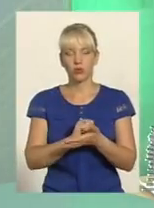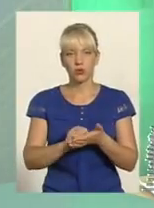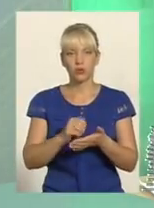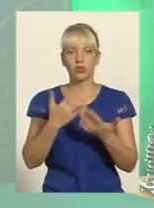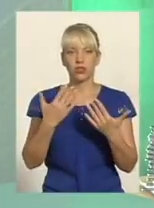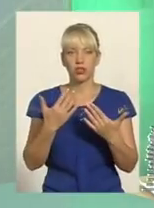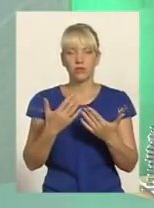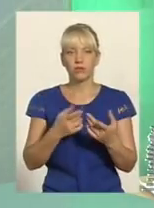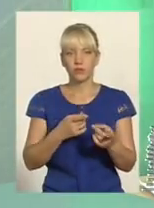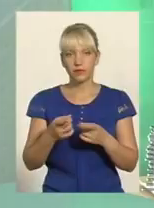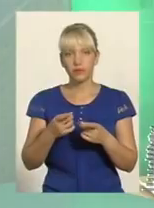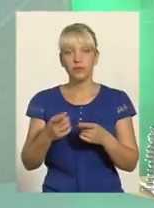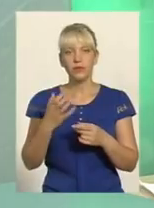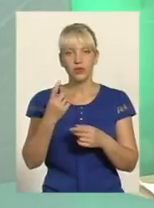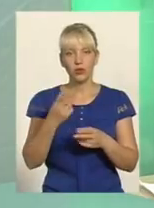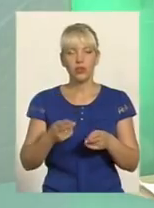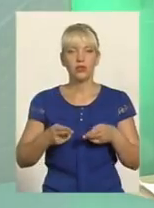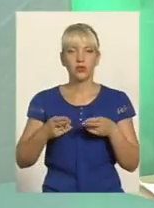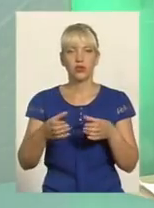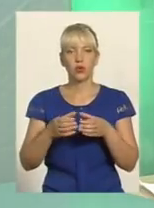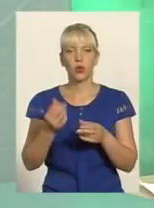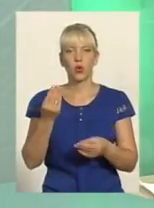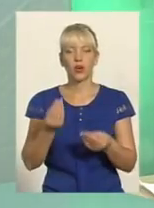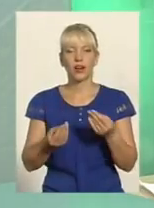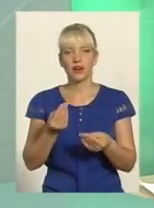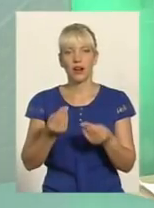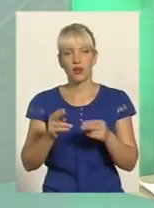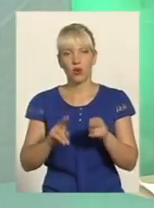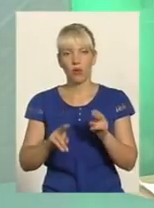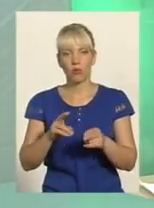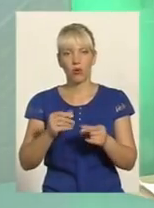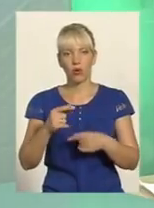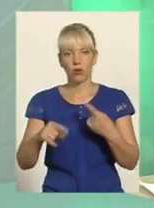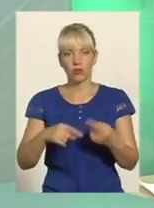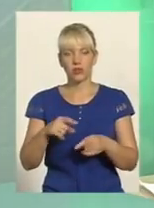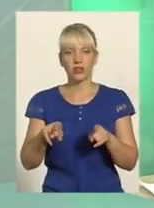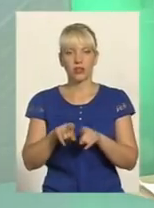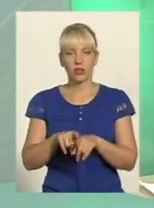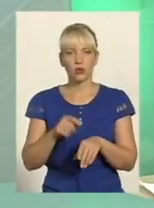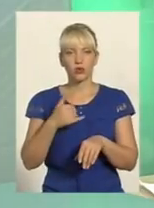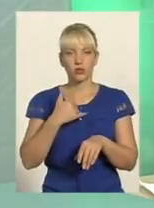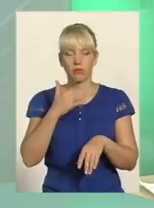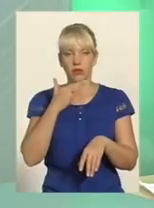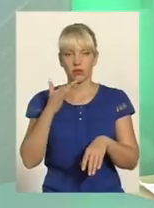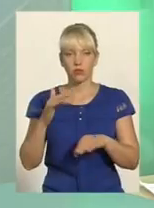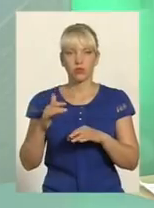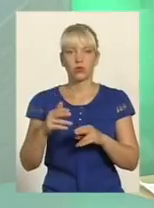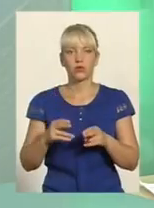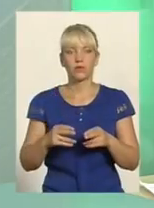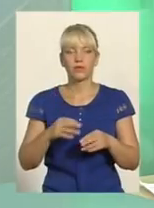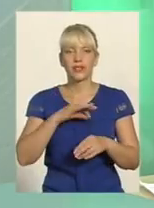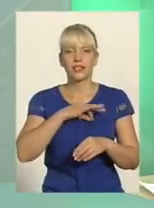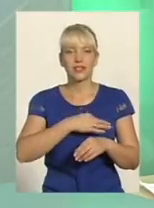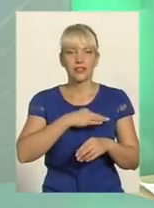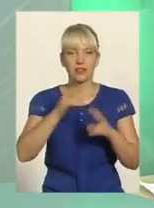в сфері грального бізнесу Буквально в липній місяці нами проведено ряд слідчих дій На території міста Хмельницька, на території